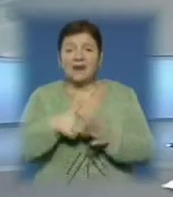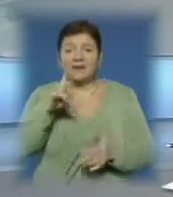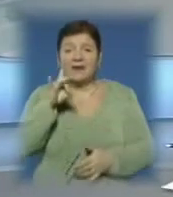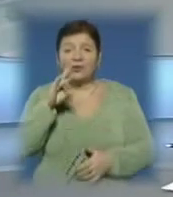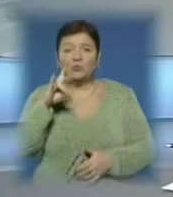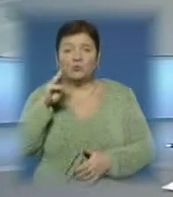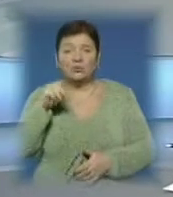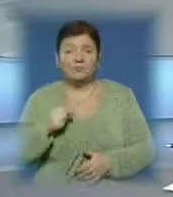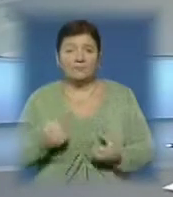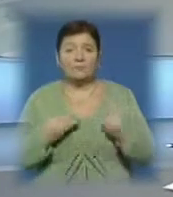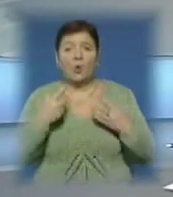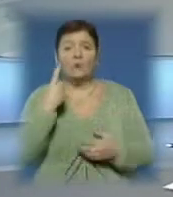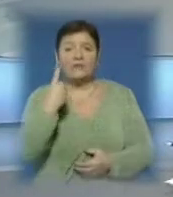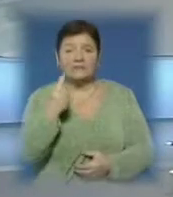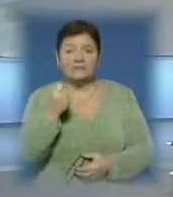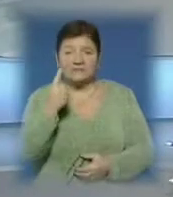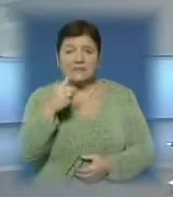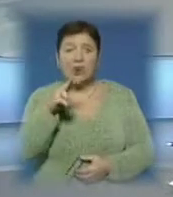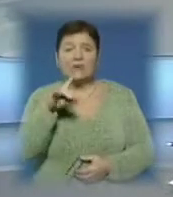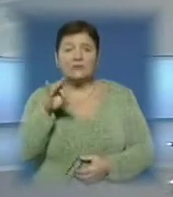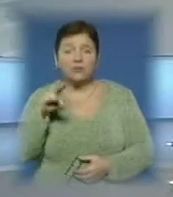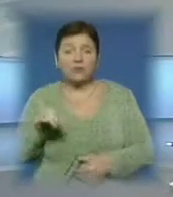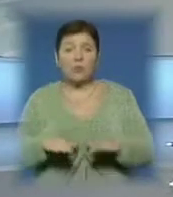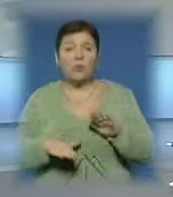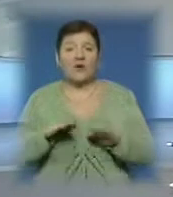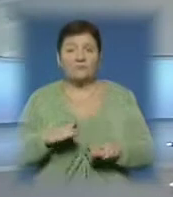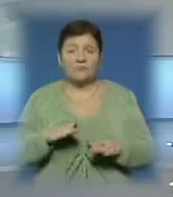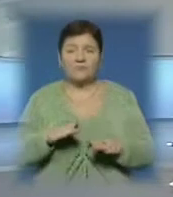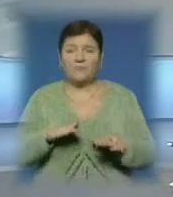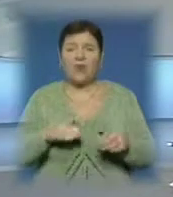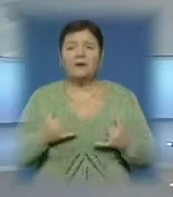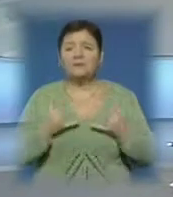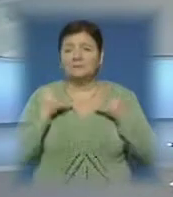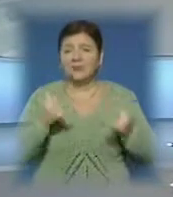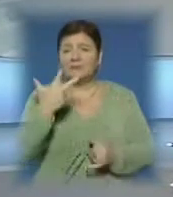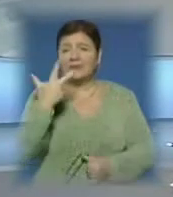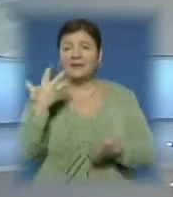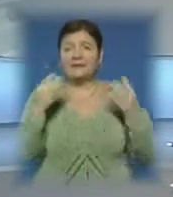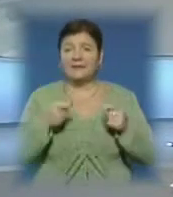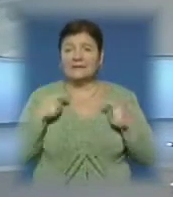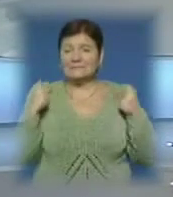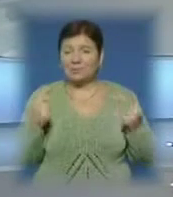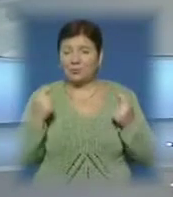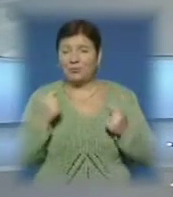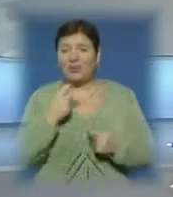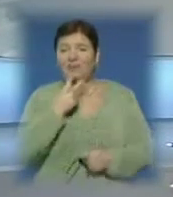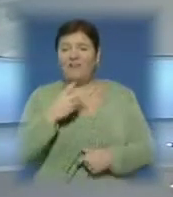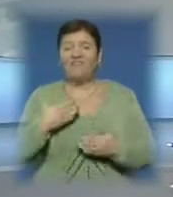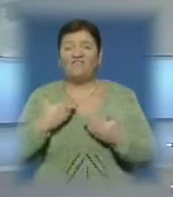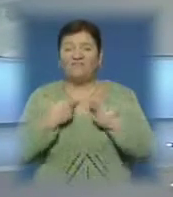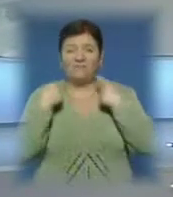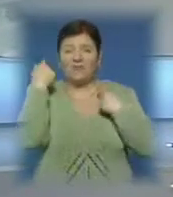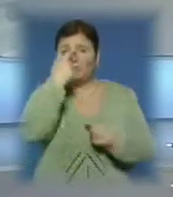традиційно визначають 11 листопада. У Мукачеві ж його гучно святкують три дні. У неділі відбулася бедовищна хода